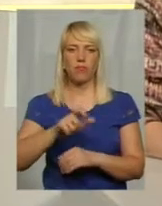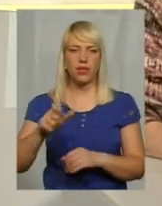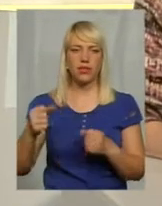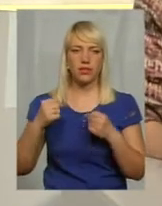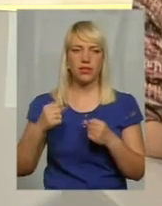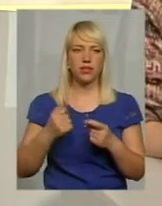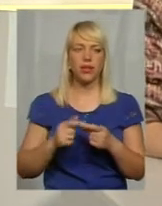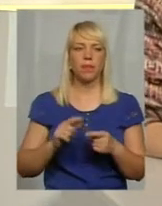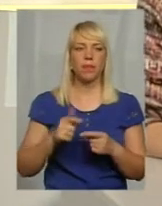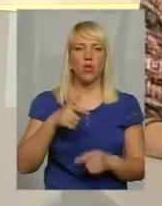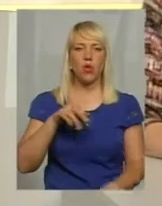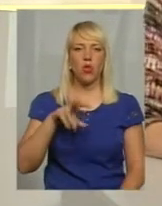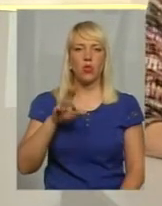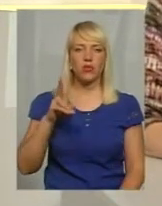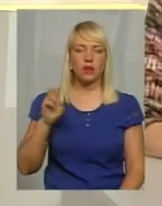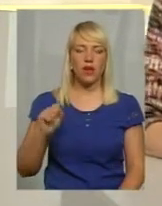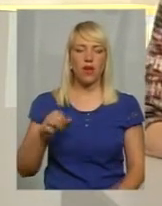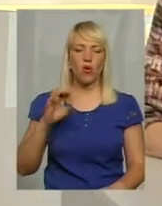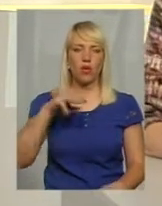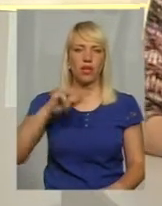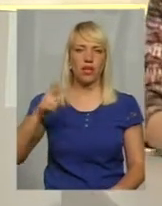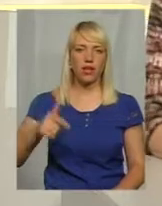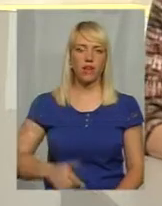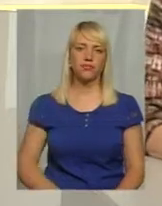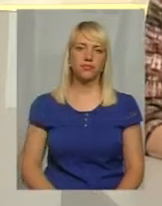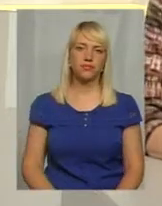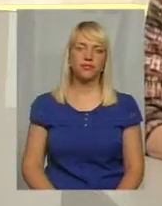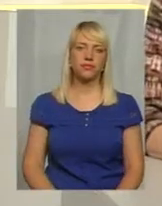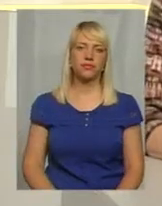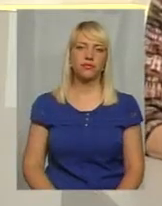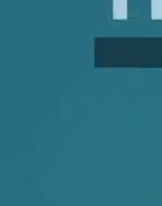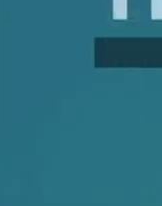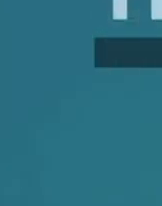Меджибіська ОТГ і мої колеги зазирнули всередину ДЮС США. Давайте подивимось.